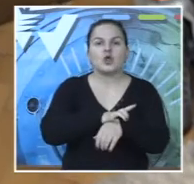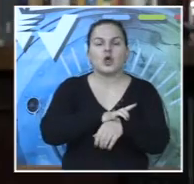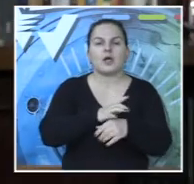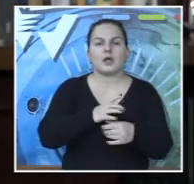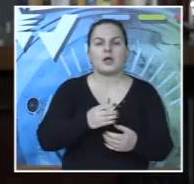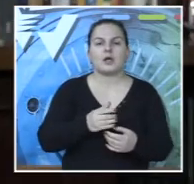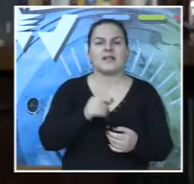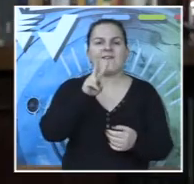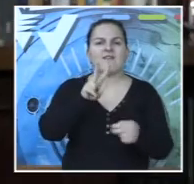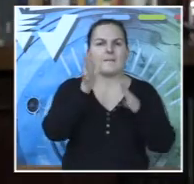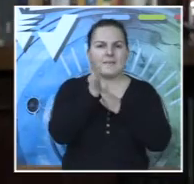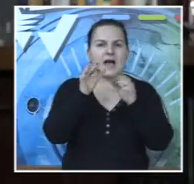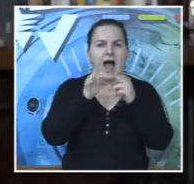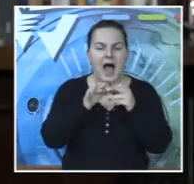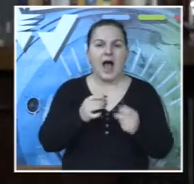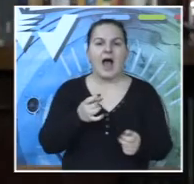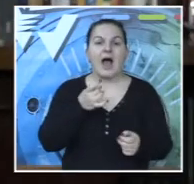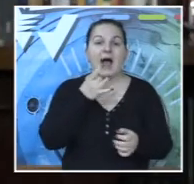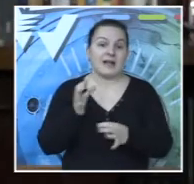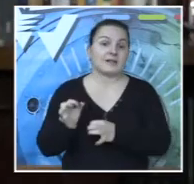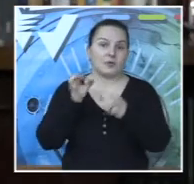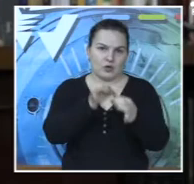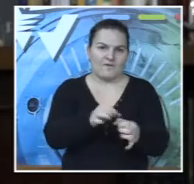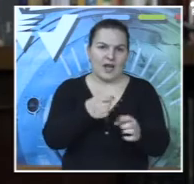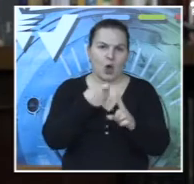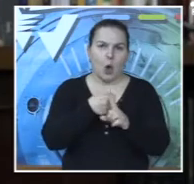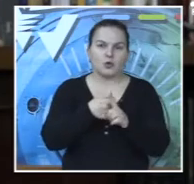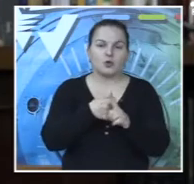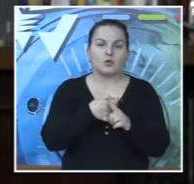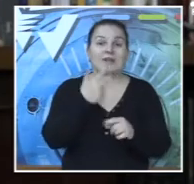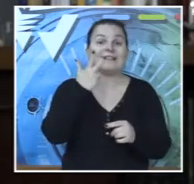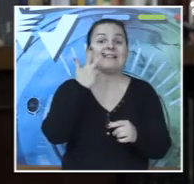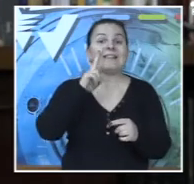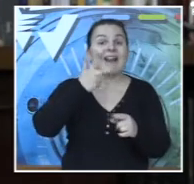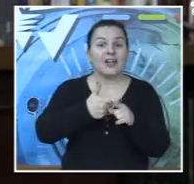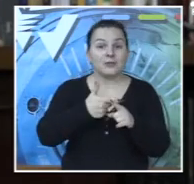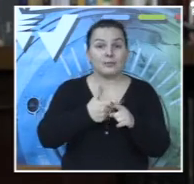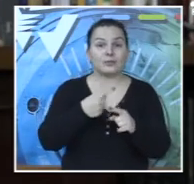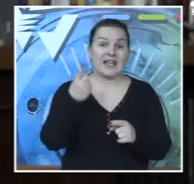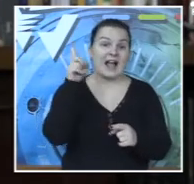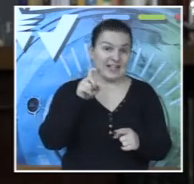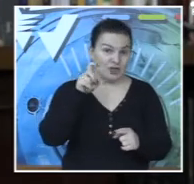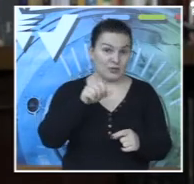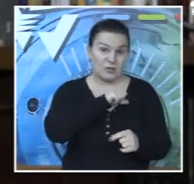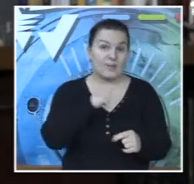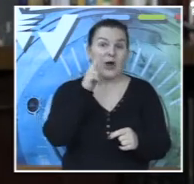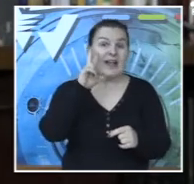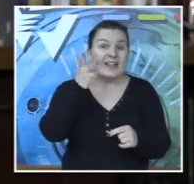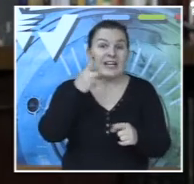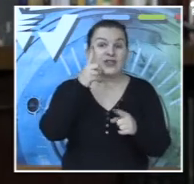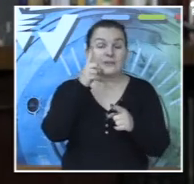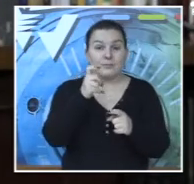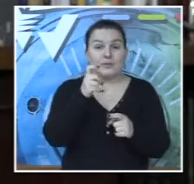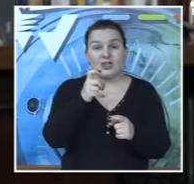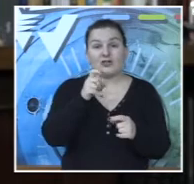znači doktor, neurohirurg sa VMA, kad smo od kostu doveli za treći put za kičmu, znači tri puta je samo